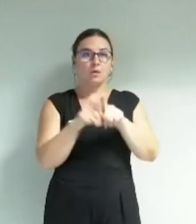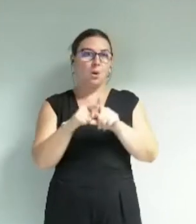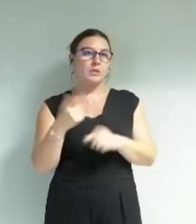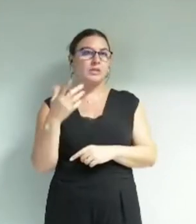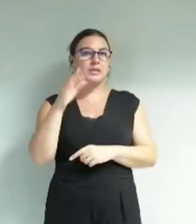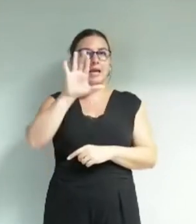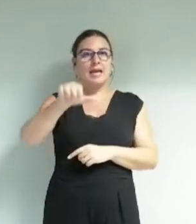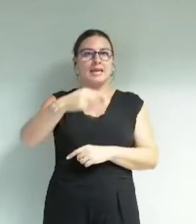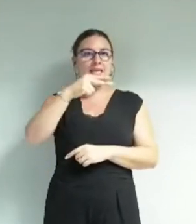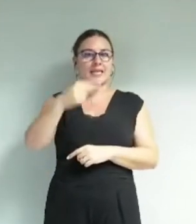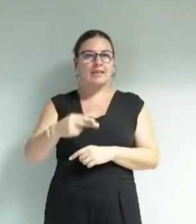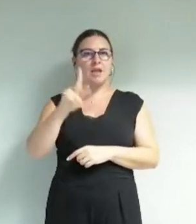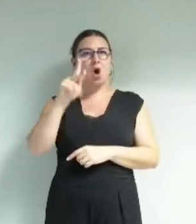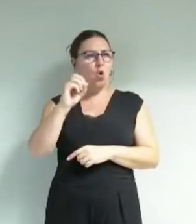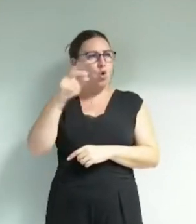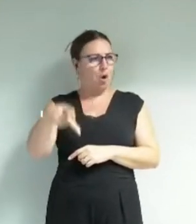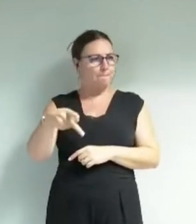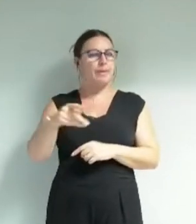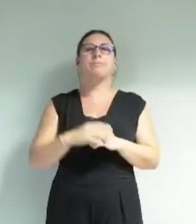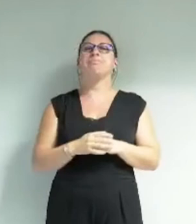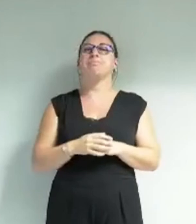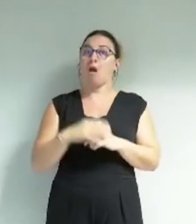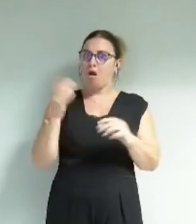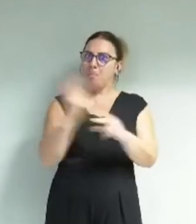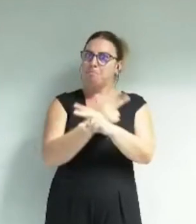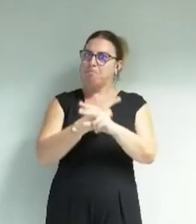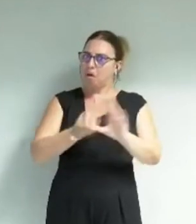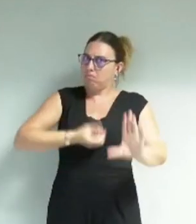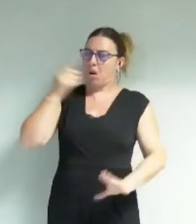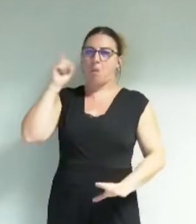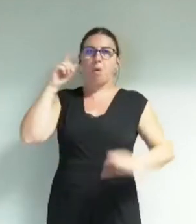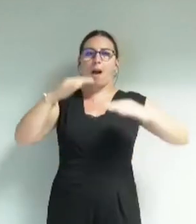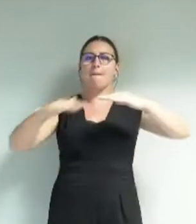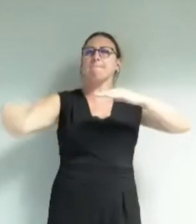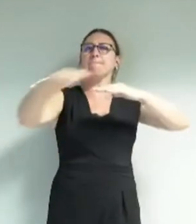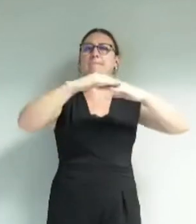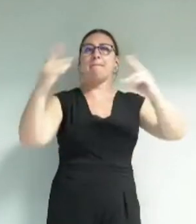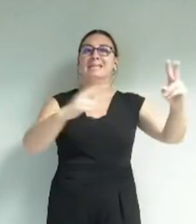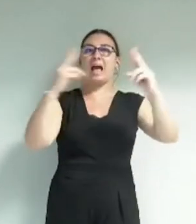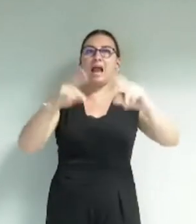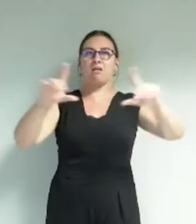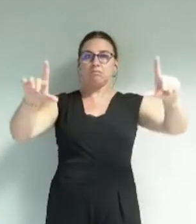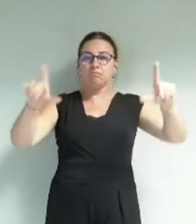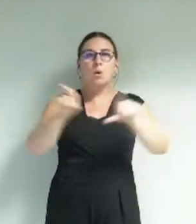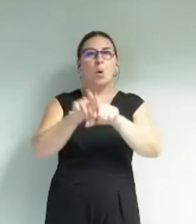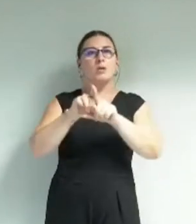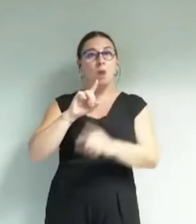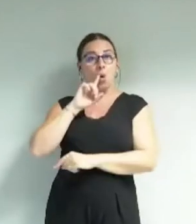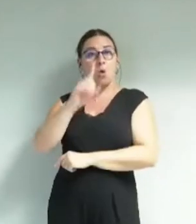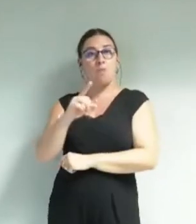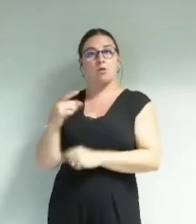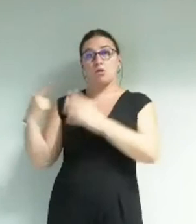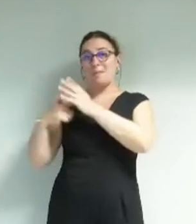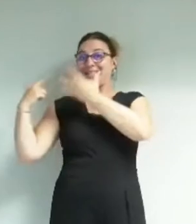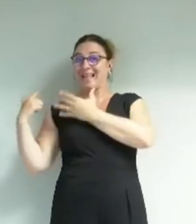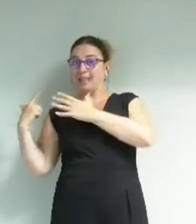Copp. C'est bien de citer cet artiste et son œuvre qui se situe devant le plateau à Mistral et qui a été commandée par la municipalité en 2007.